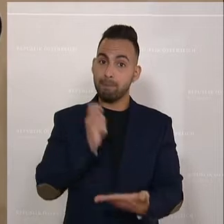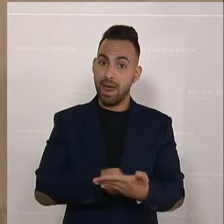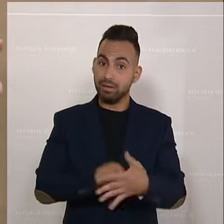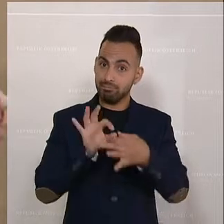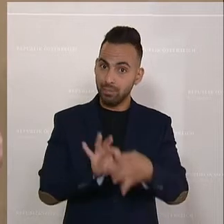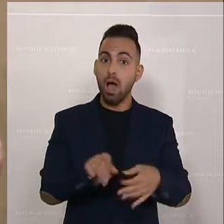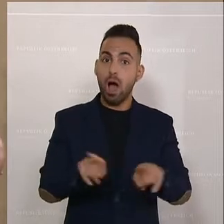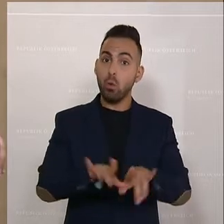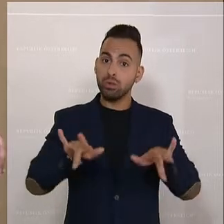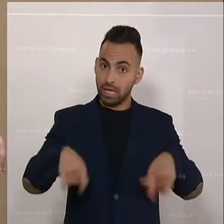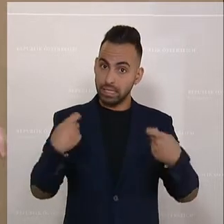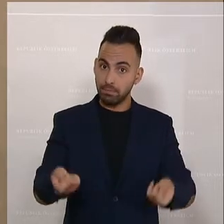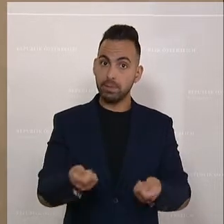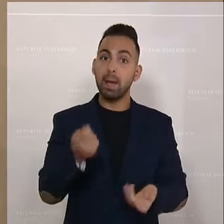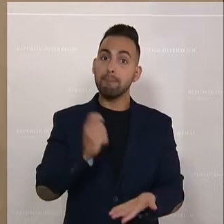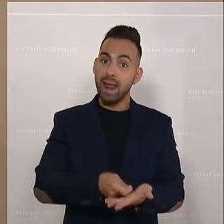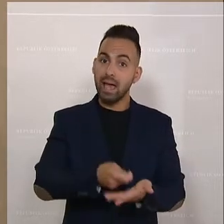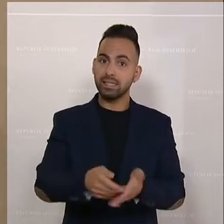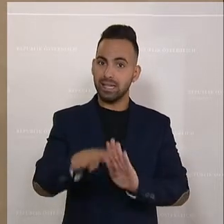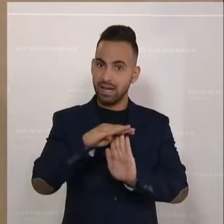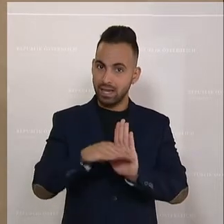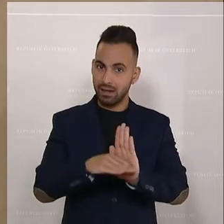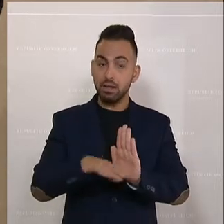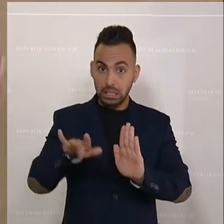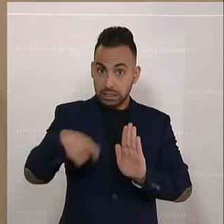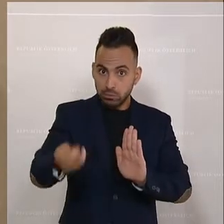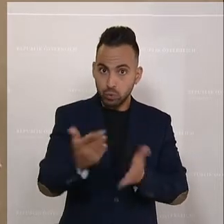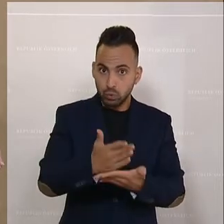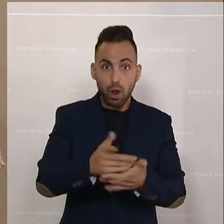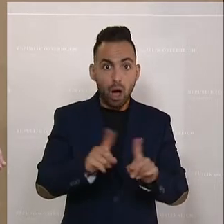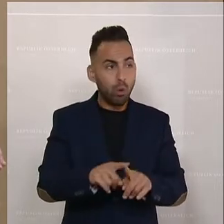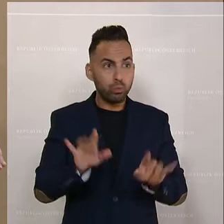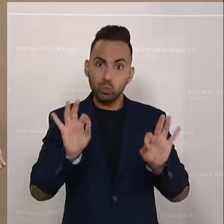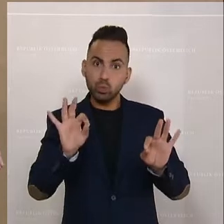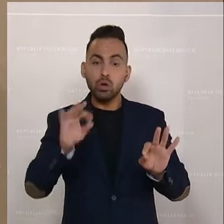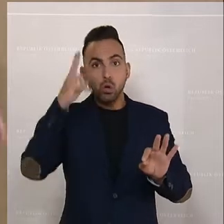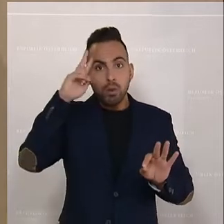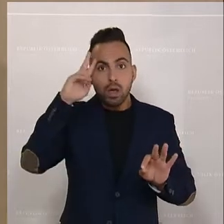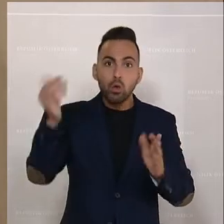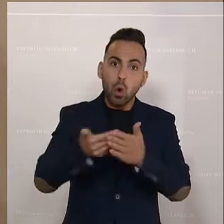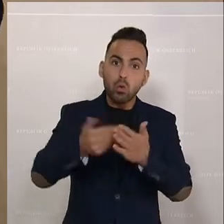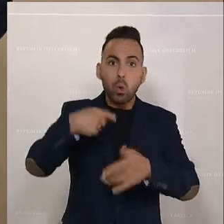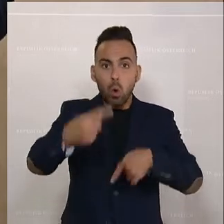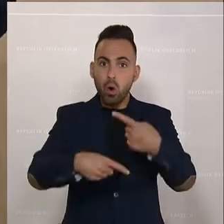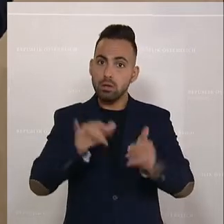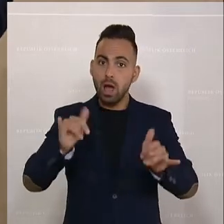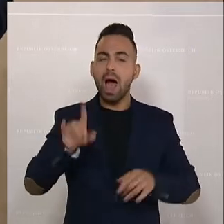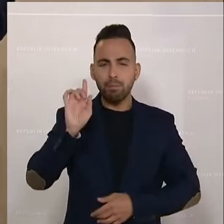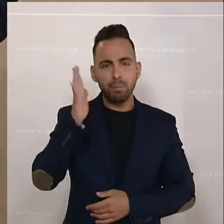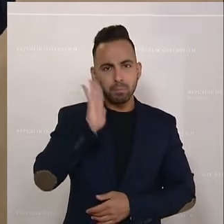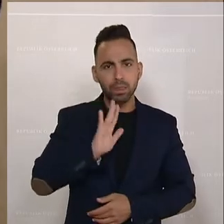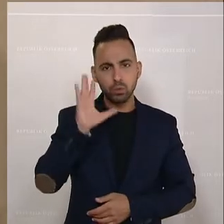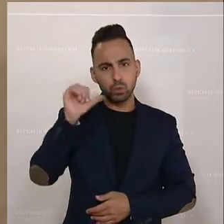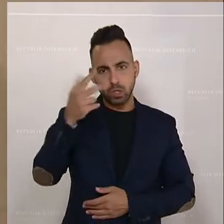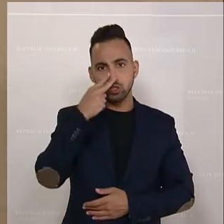Das heißt, es ist schon etwas, das da ist, das existiert und das es gibt. Und es ist auch vollkommen legitim, darüber nachzudenken. Nur schauen wir uns trotzdem bitte einmal an,